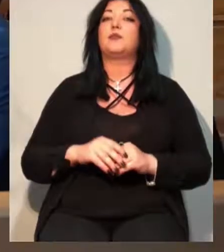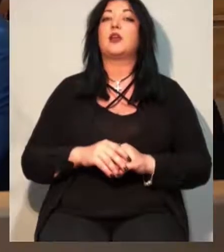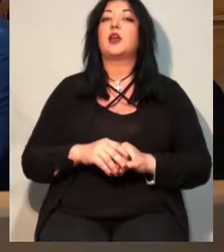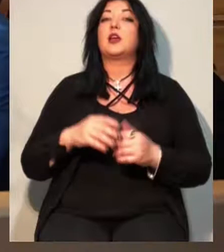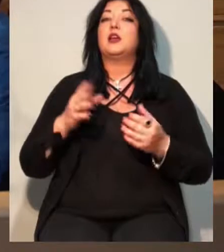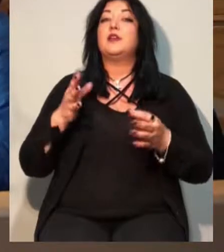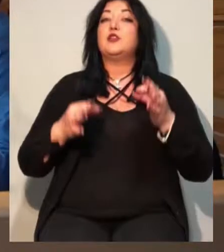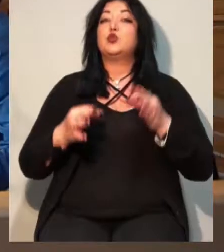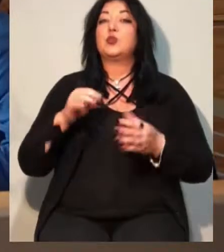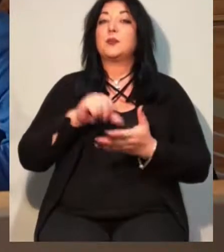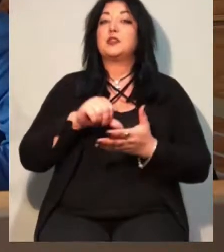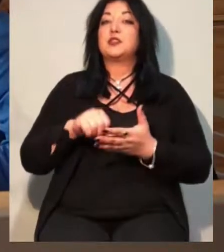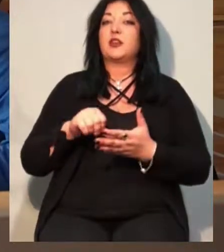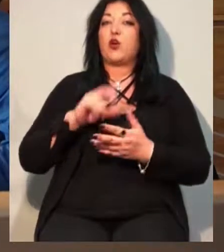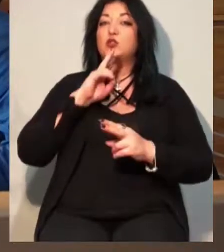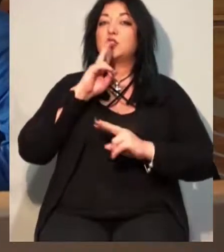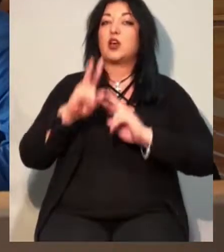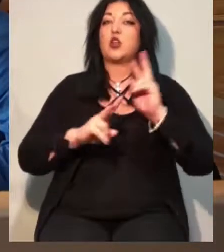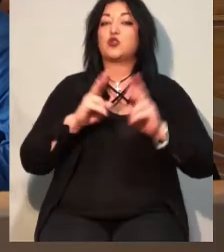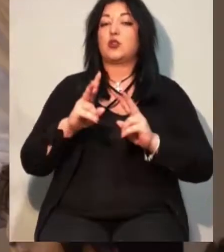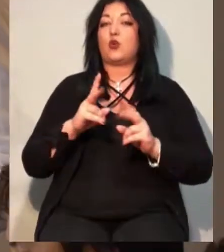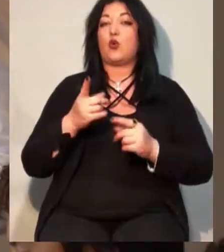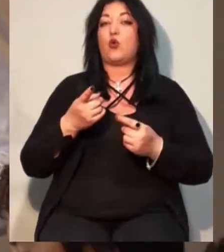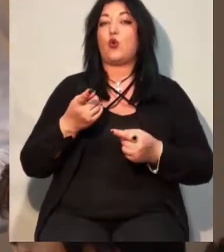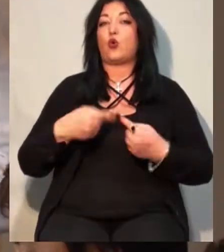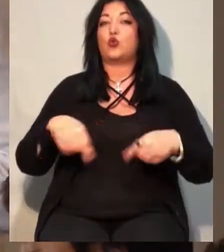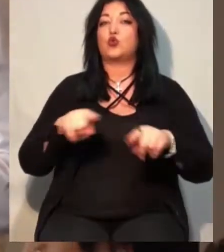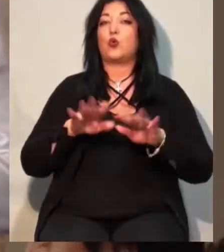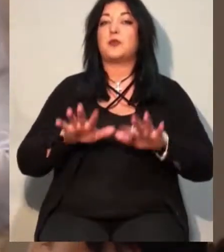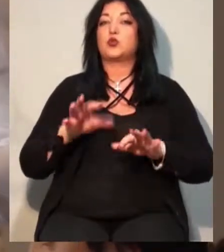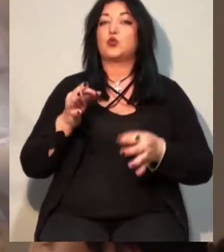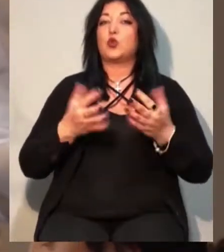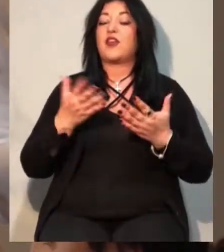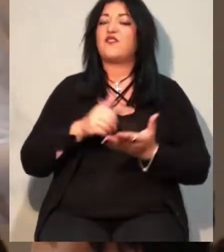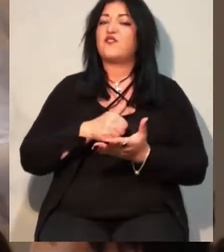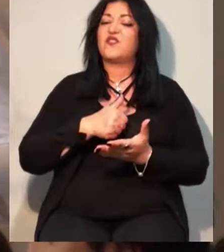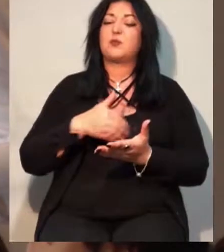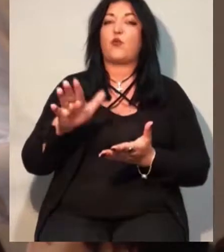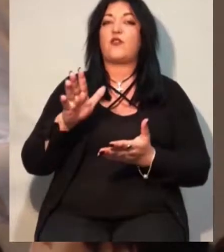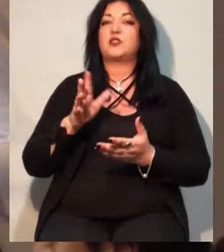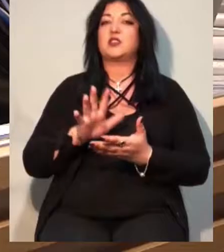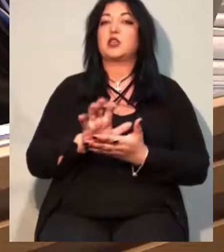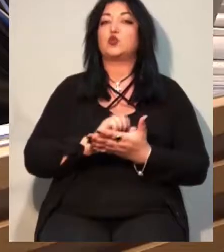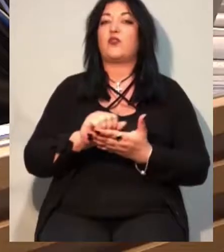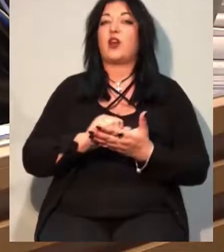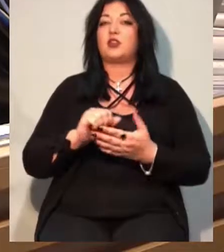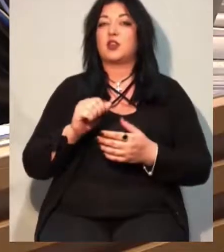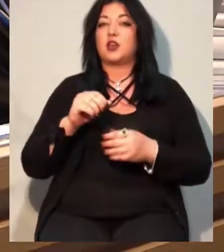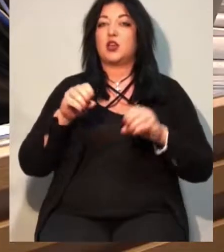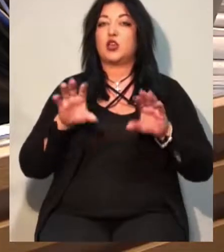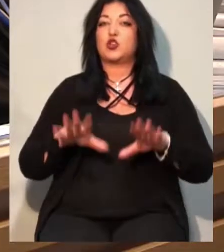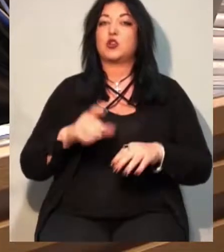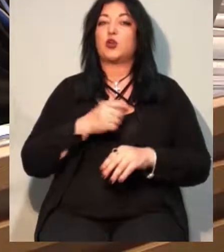оскаржували рішення Одеського окружного адміністративного суду, який відмовився скасувати рішення виконкому Одеської міськради щодо